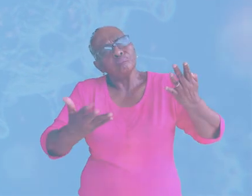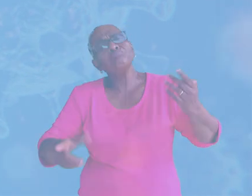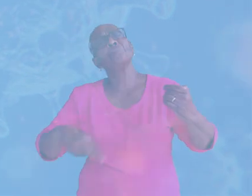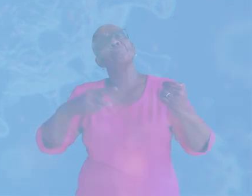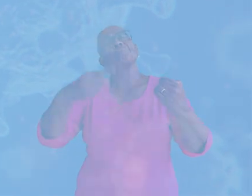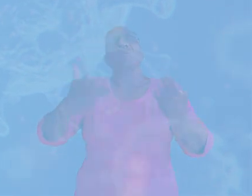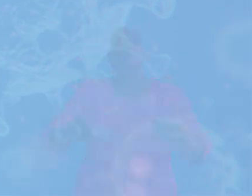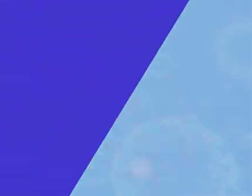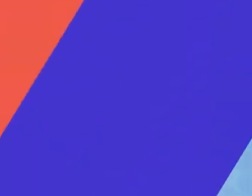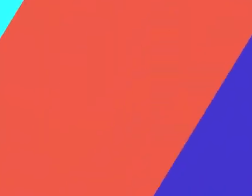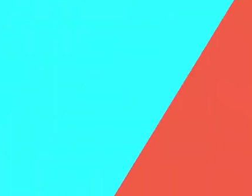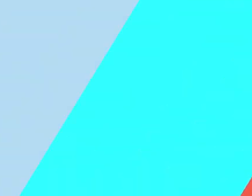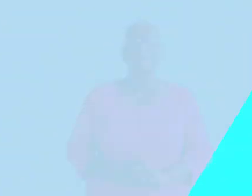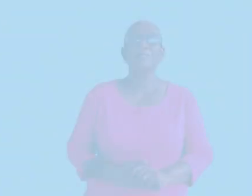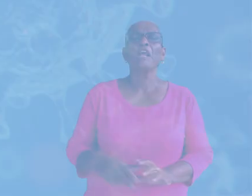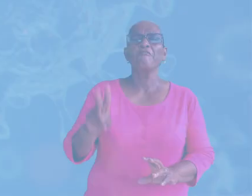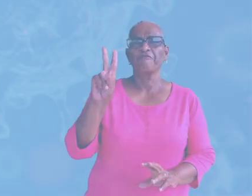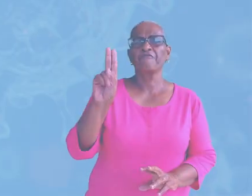voort.